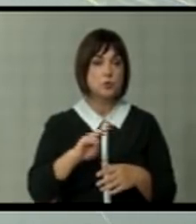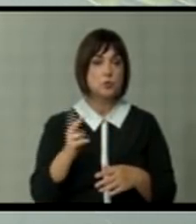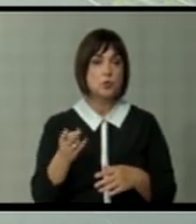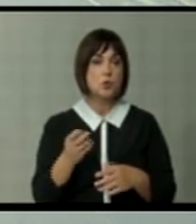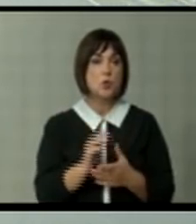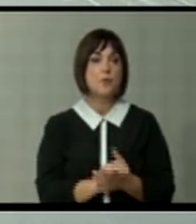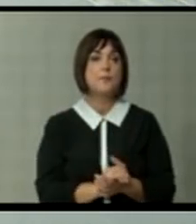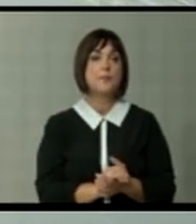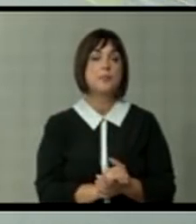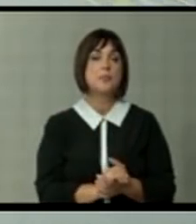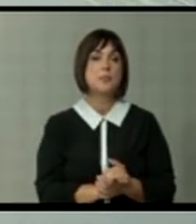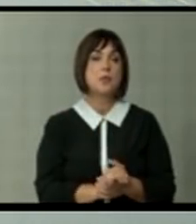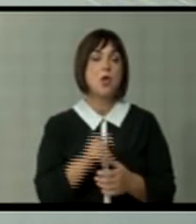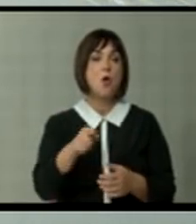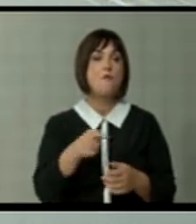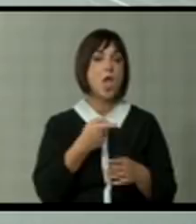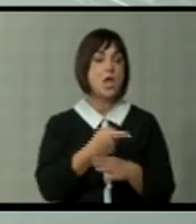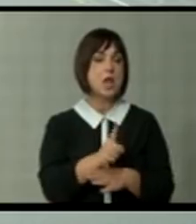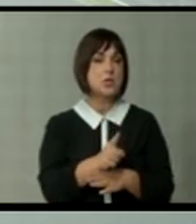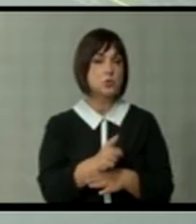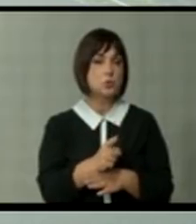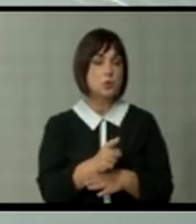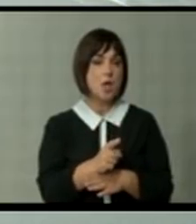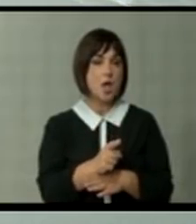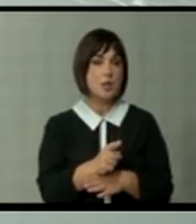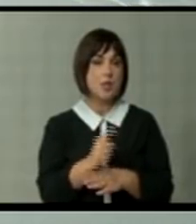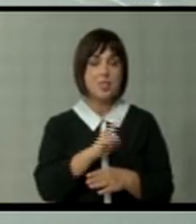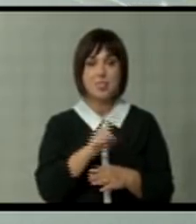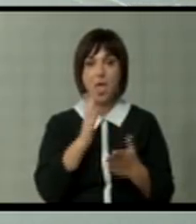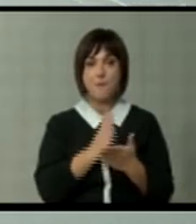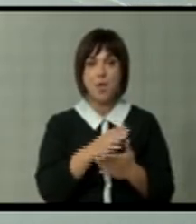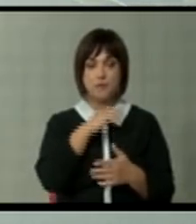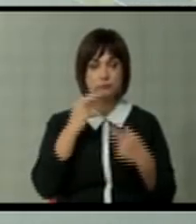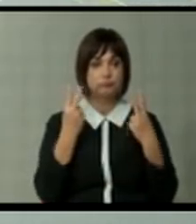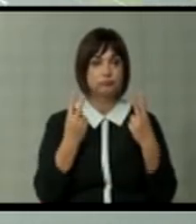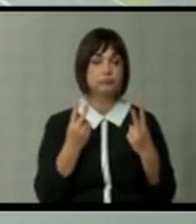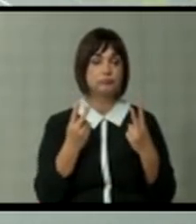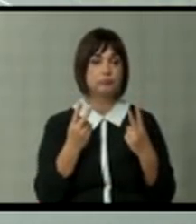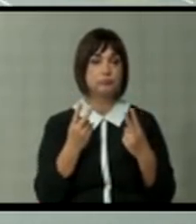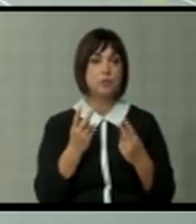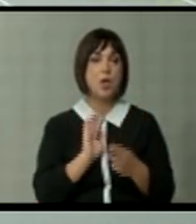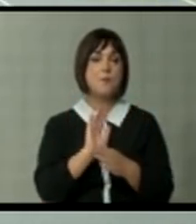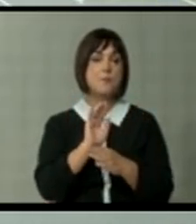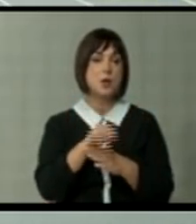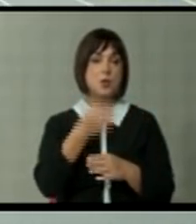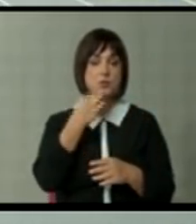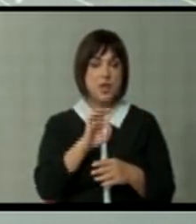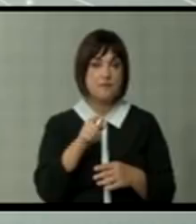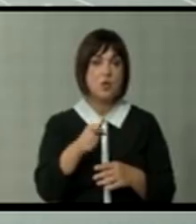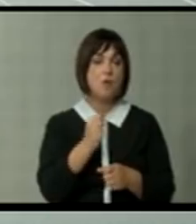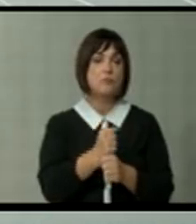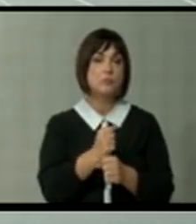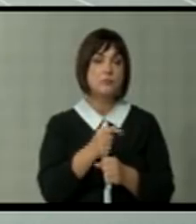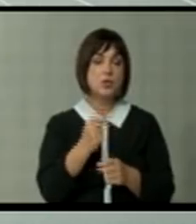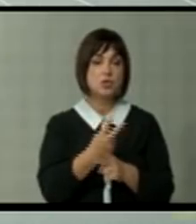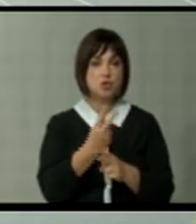таму, но изгадат теза резултати не беат толку значање за че преку цефта функционират